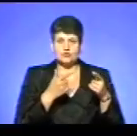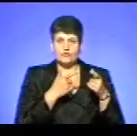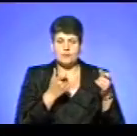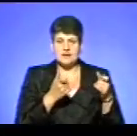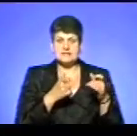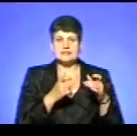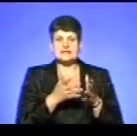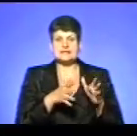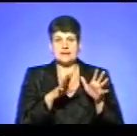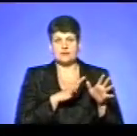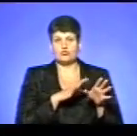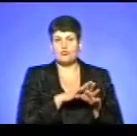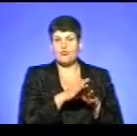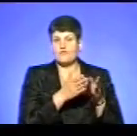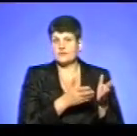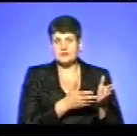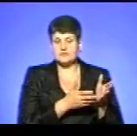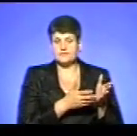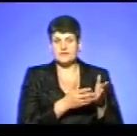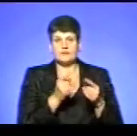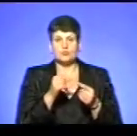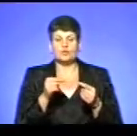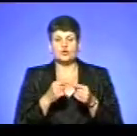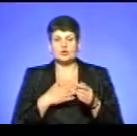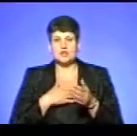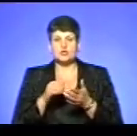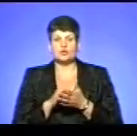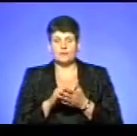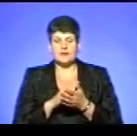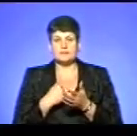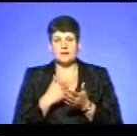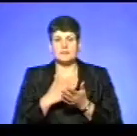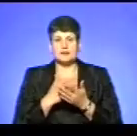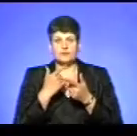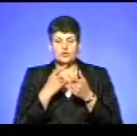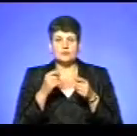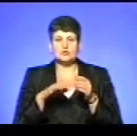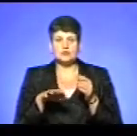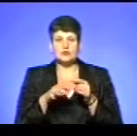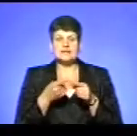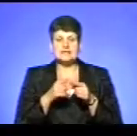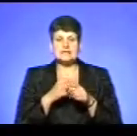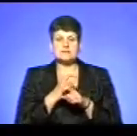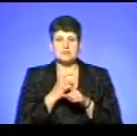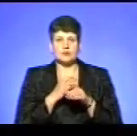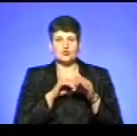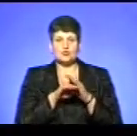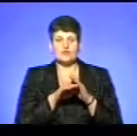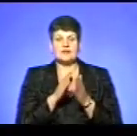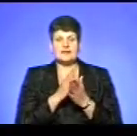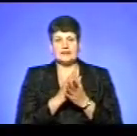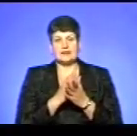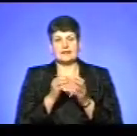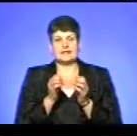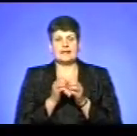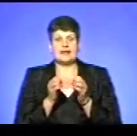цистерни були заповнені. Відповідно до наших документів ми володіли інформацією, що на території цього спиртосховища знаходиться